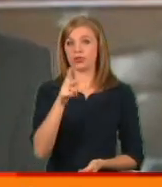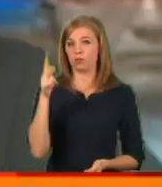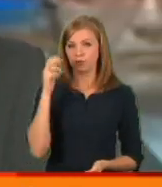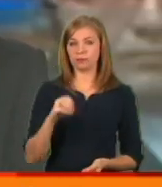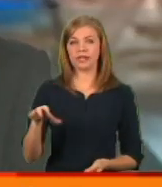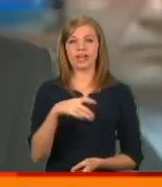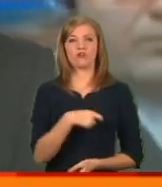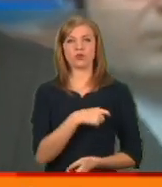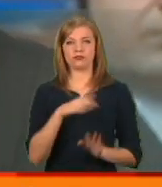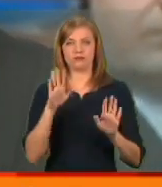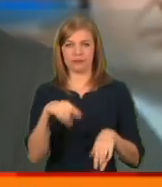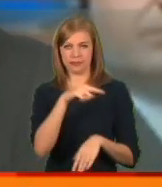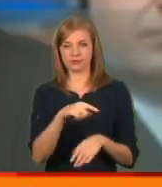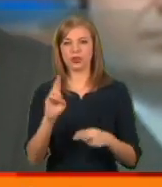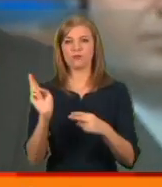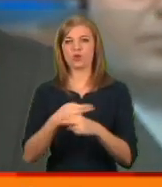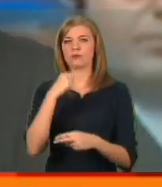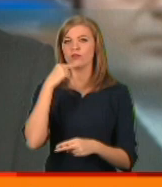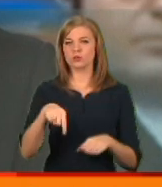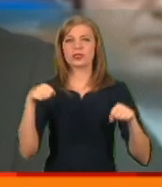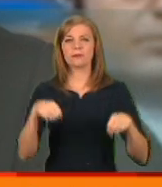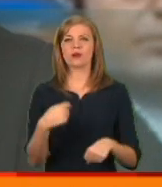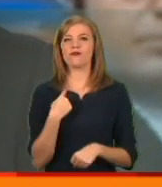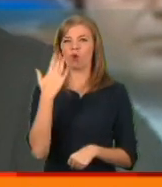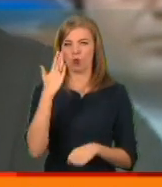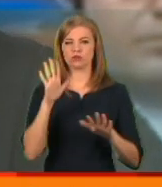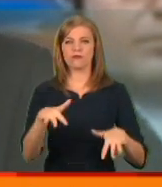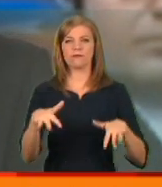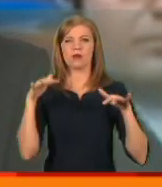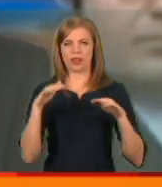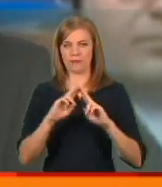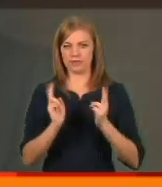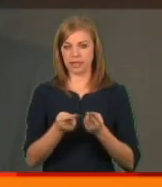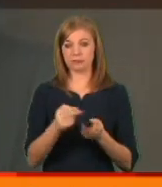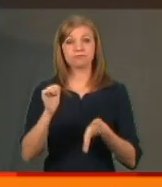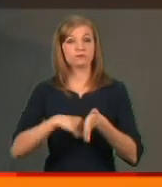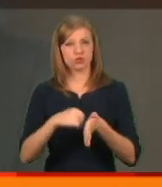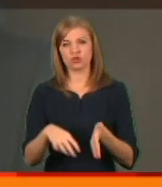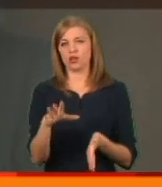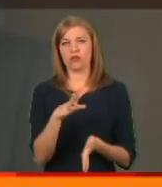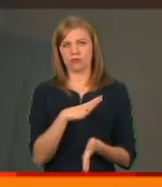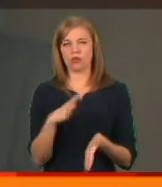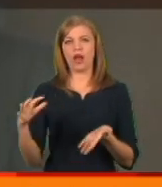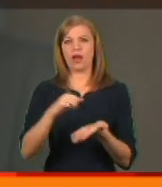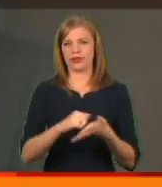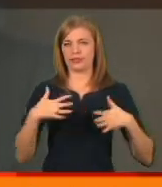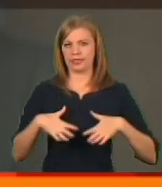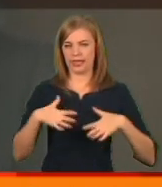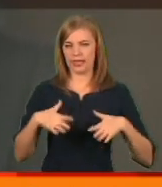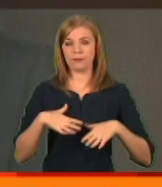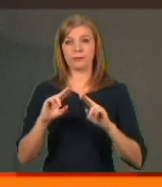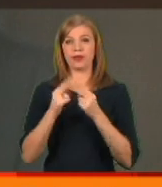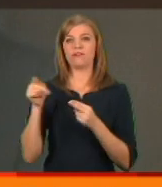тому євродепутати в Страсбурзі позбавили Росію права голосу в Парламентській асамблеї. Причина була анексія Криму.